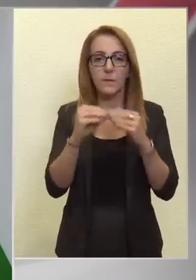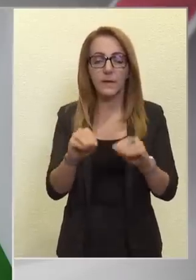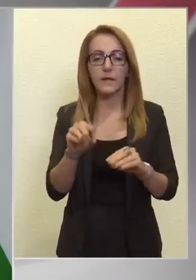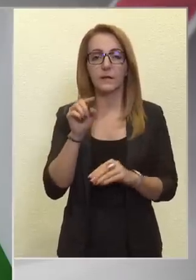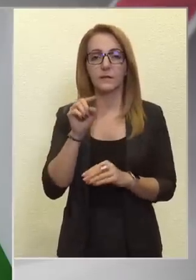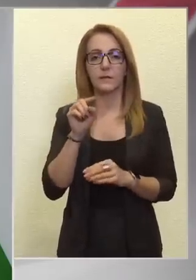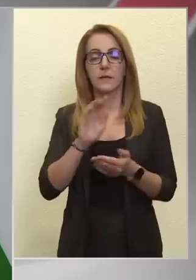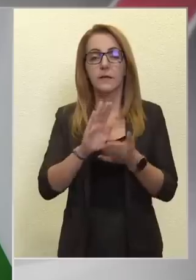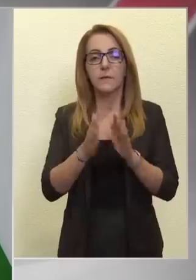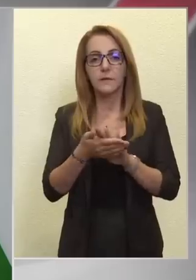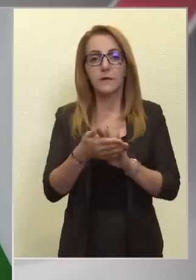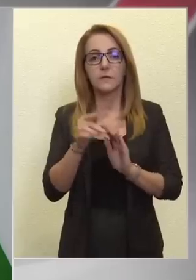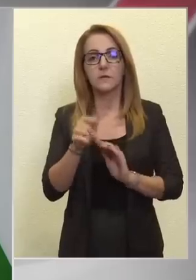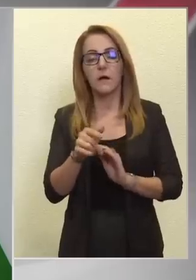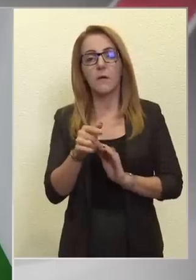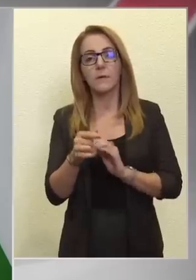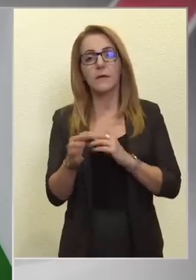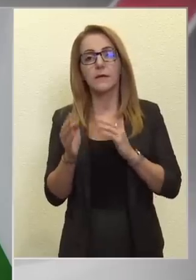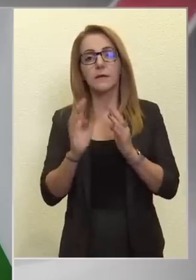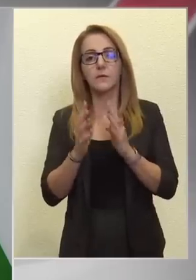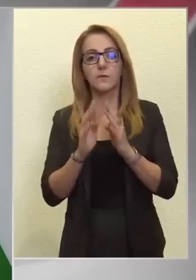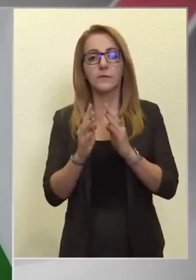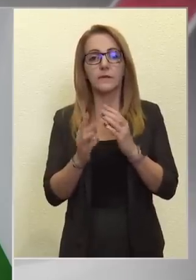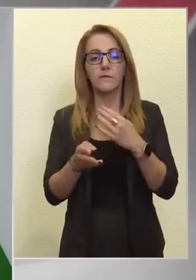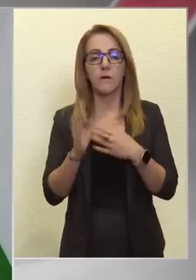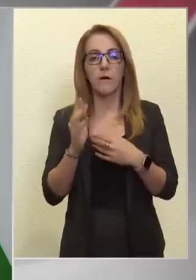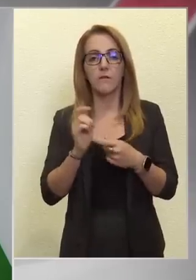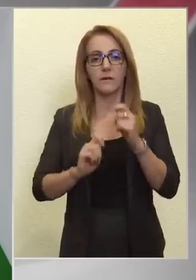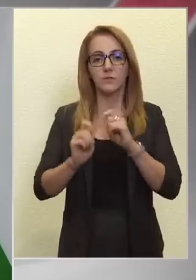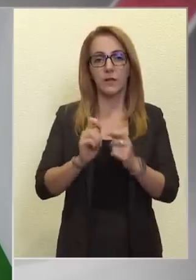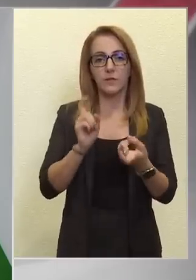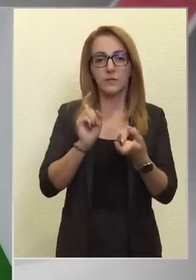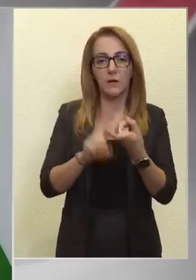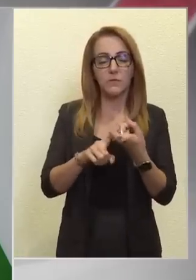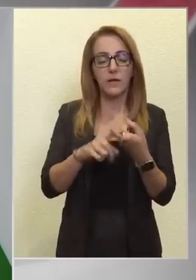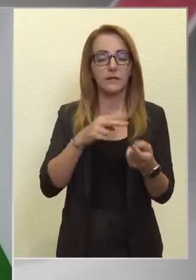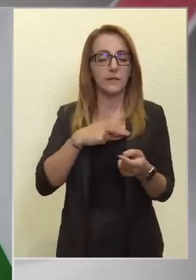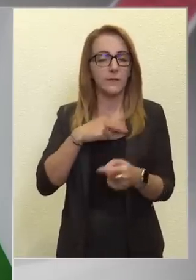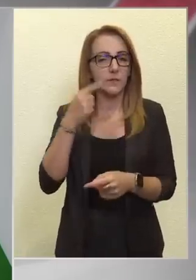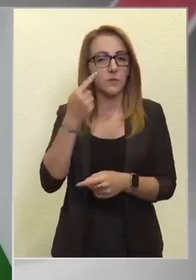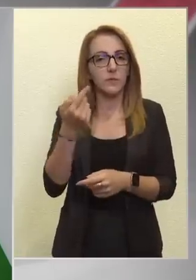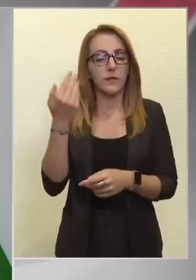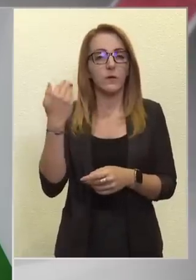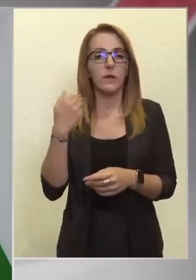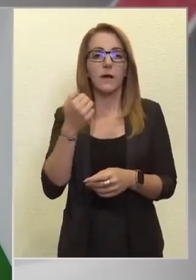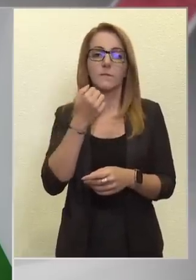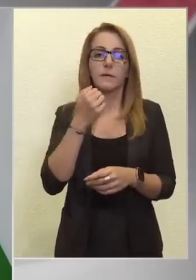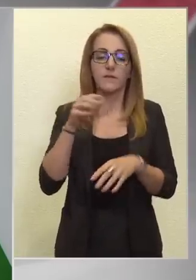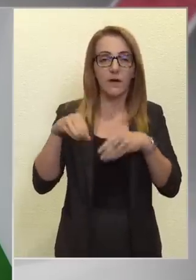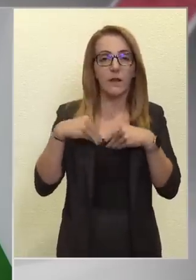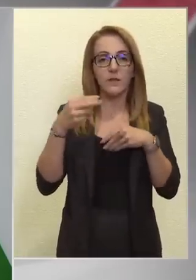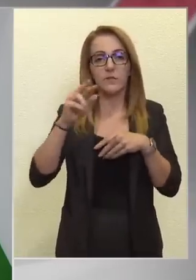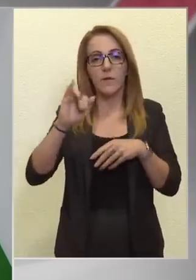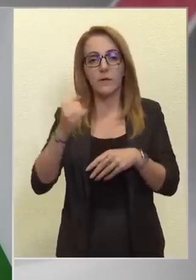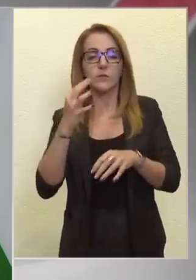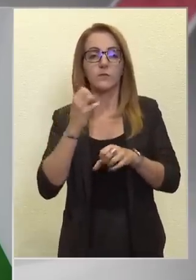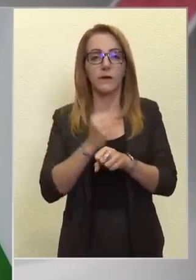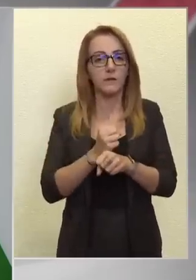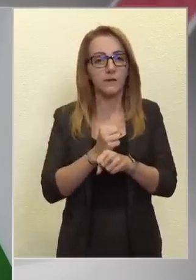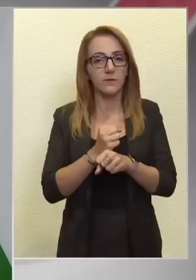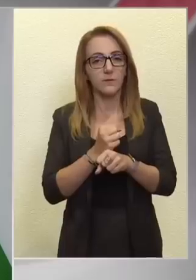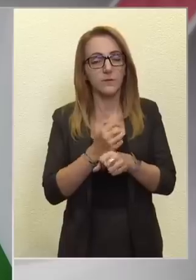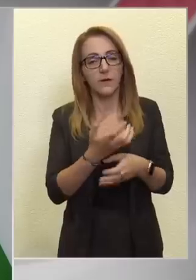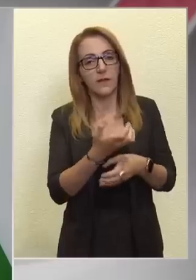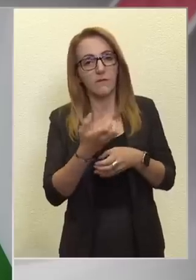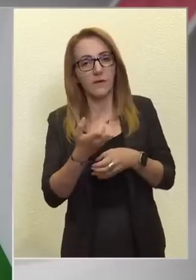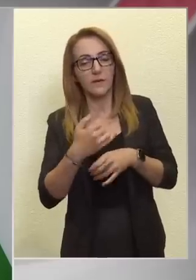a tűzifa vásárlással kapcsolatosan tudni érdemes. Tehát korábbi vállalásainkat továbbra is fenntartjuk. Nem benném el az ő kenyerét, csak